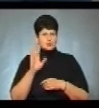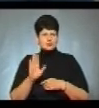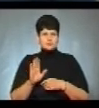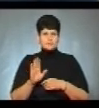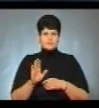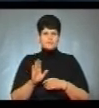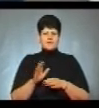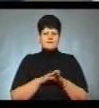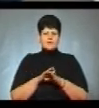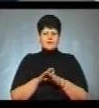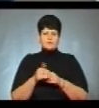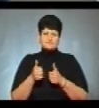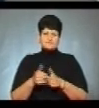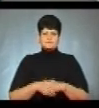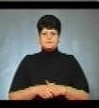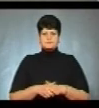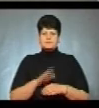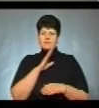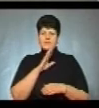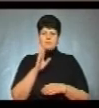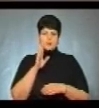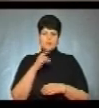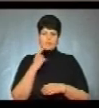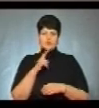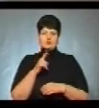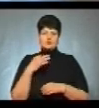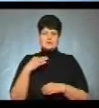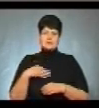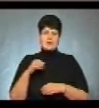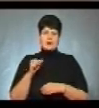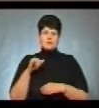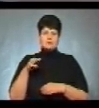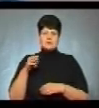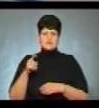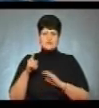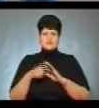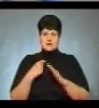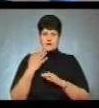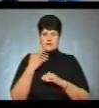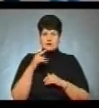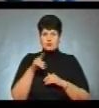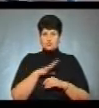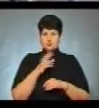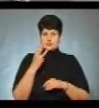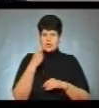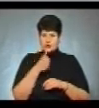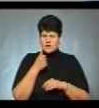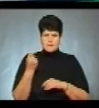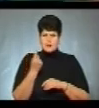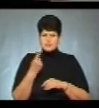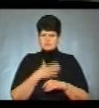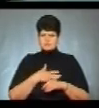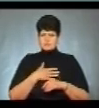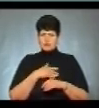виконував добре». Мати Максима каже про те, що у сина аутизм дізналася, коли йому виповнилися три роки. Перше, що насторожило,